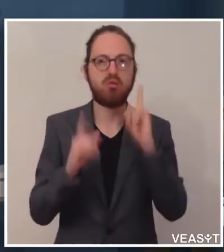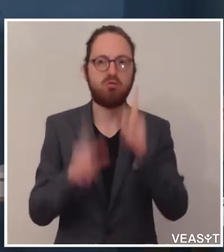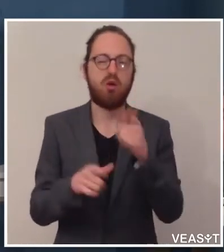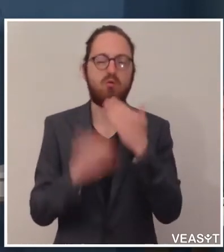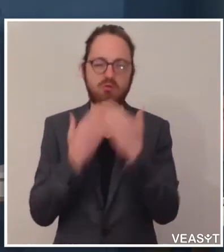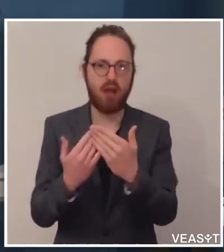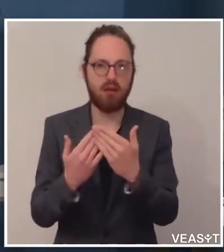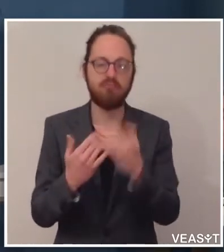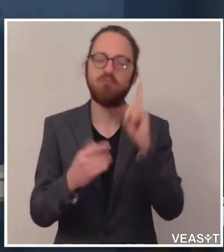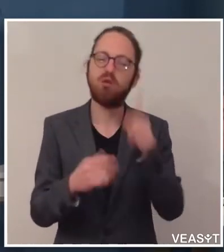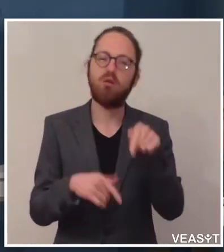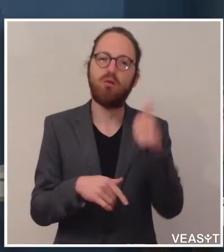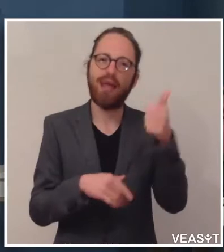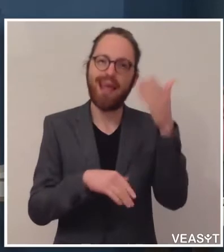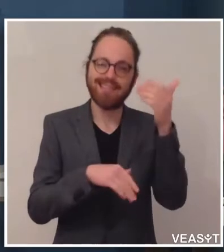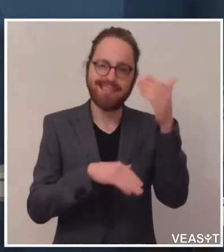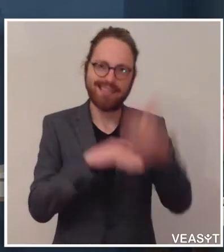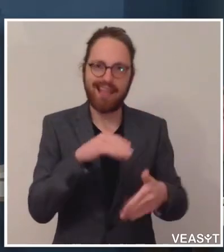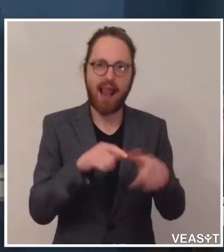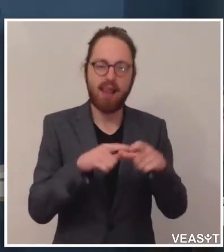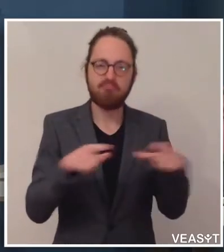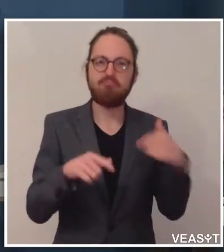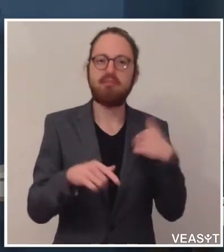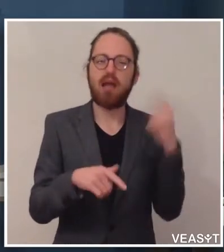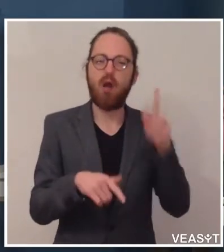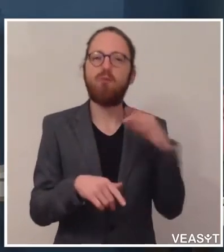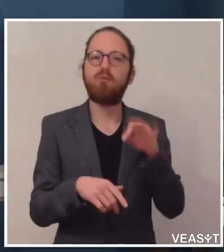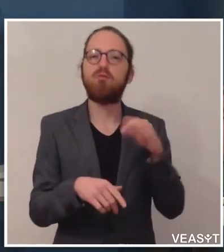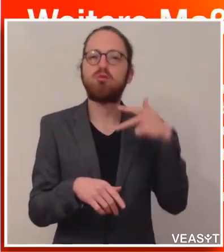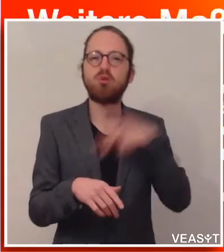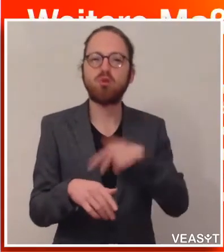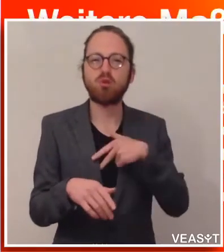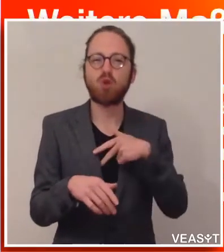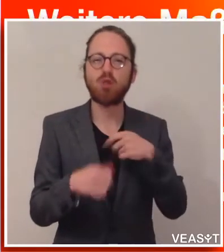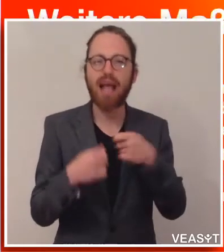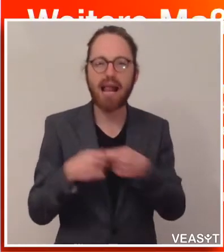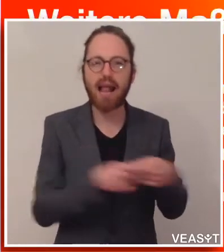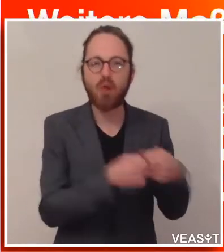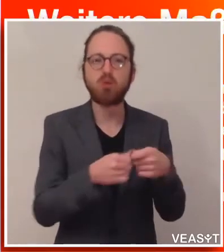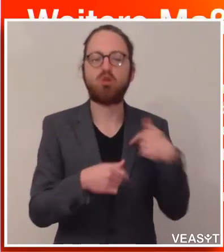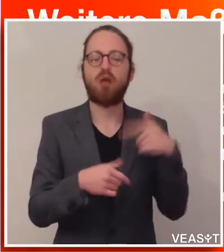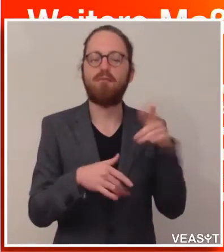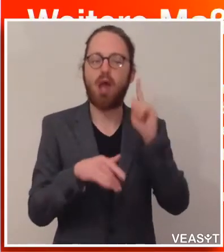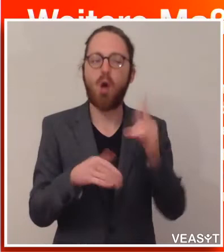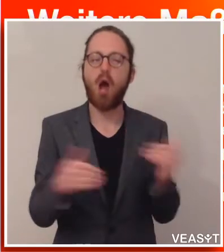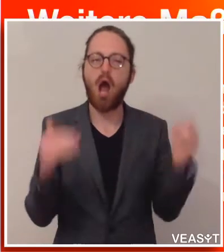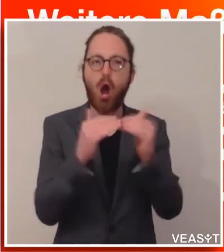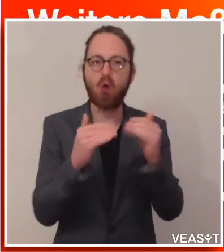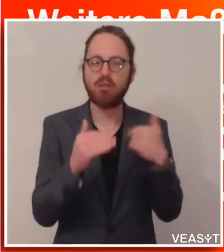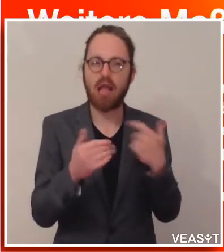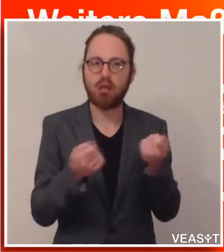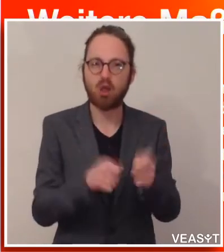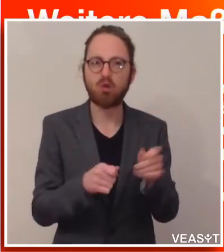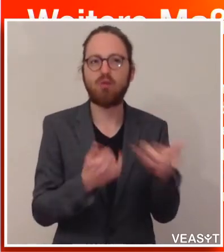ganz kurz, dass wir natürlich auch für die Sozialgenossenschaften einen Ausgleich beschlossen haben, die derzeit ihren Dienst in der Kleinkindbetreuung, in der